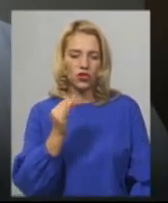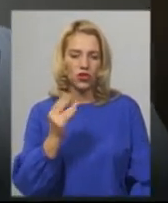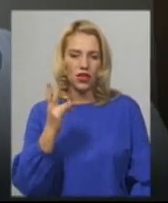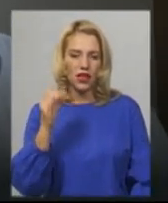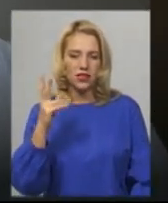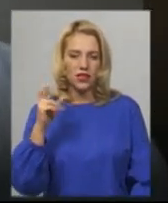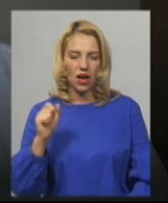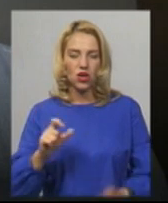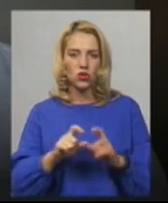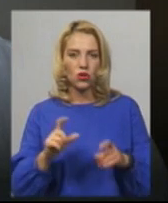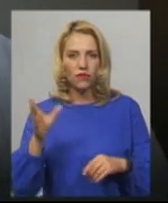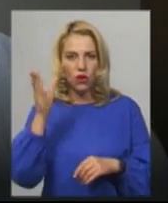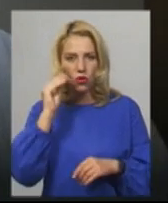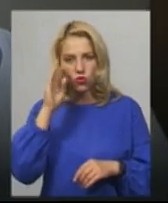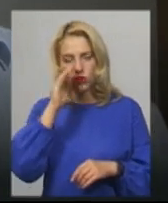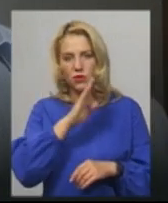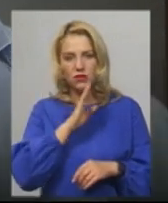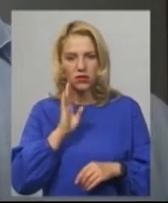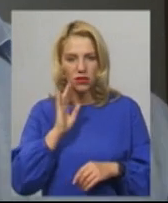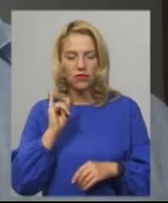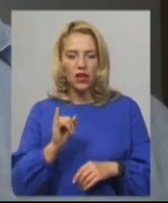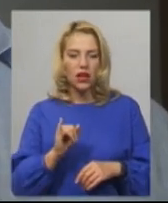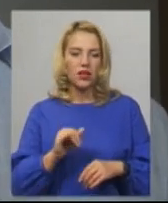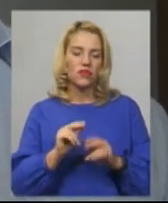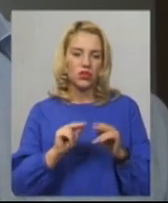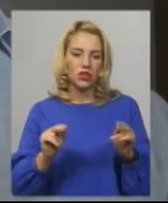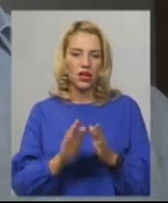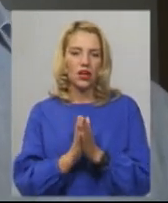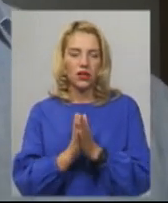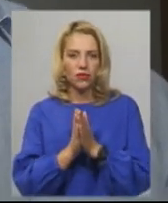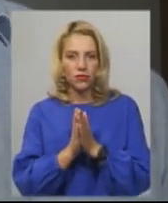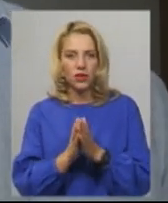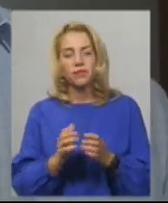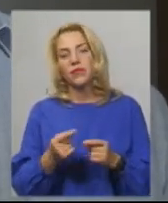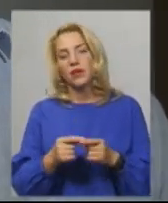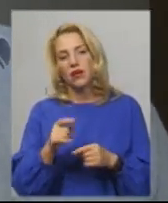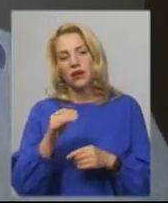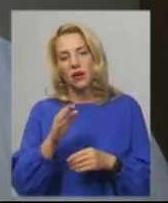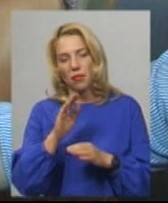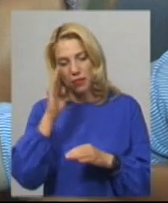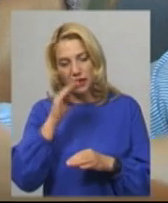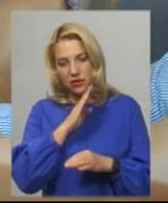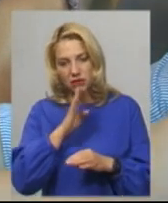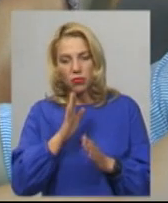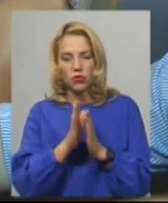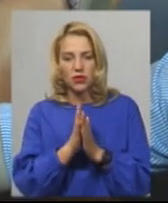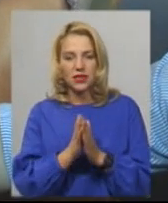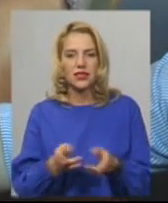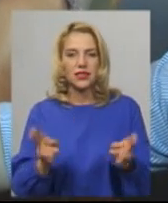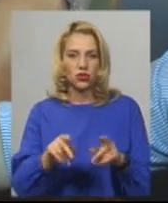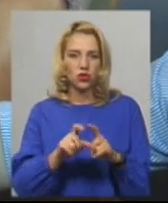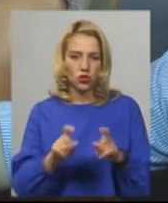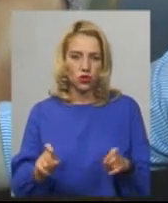вчителів, ми просто-напросто понизили і вступили. Батьки просили залишити школу. Школу ми залишили. На території